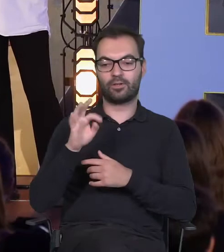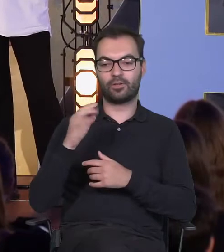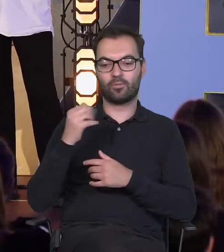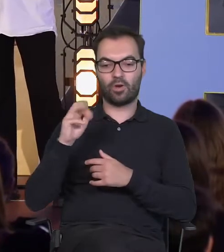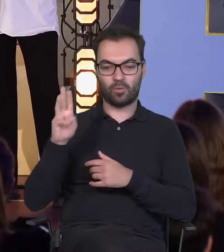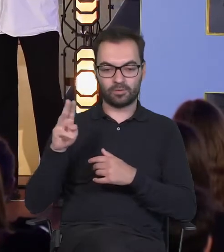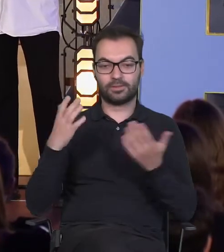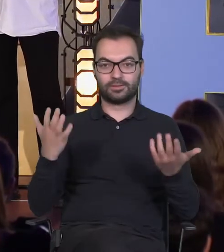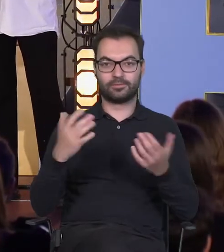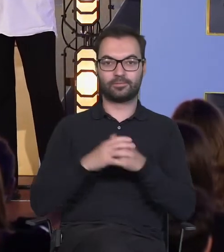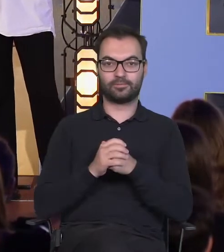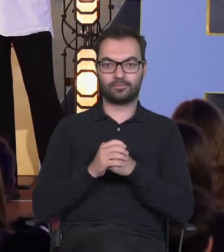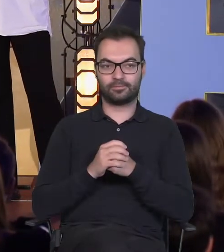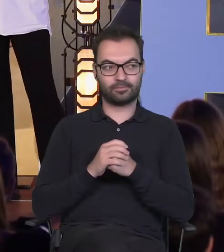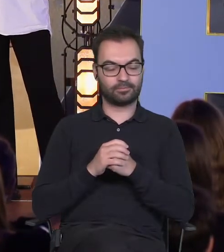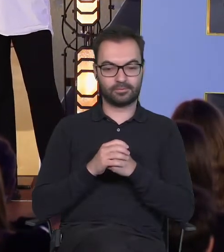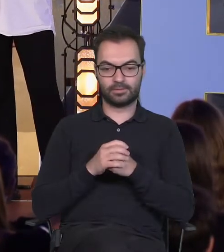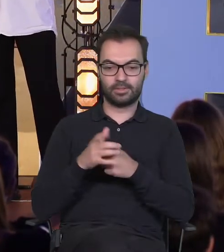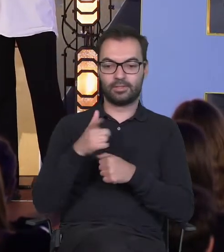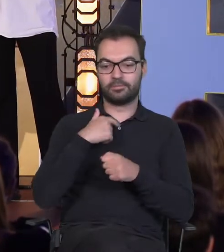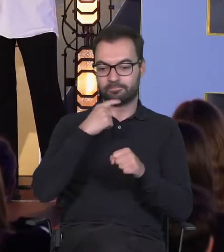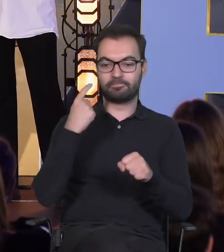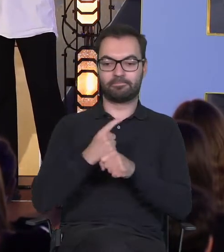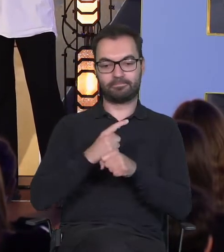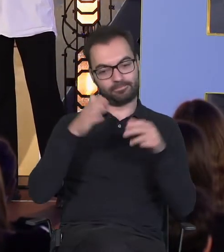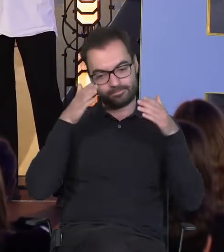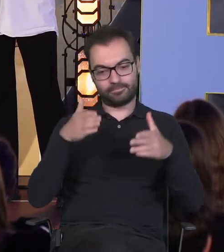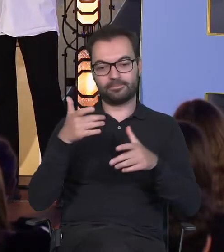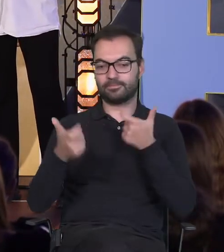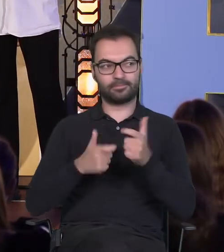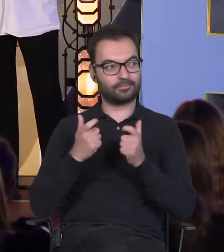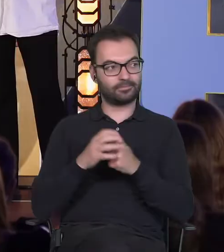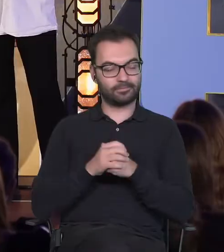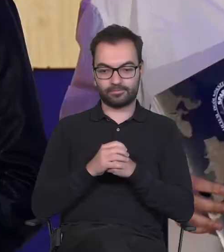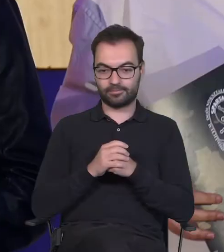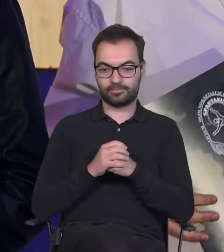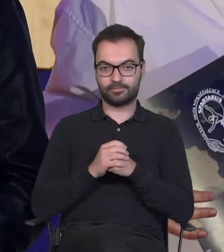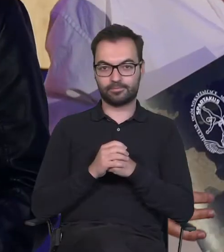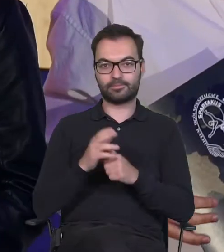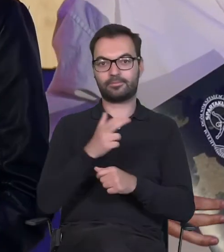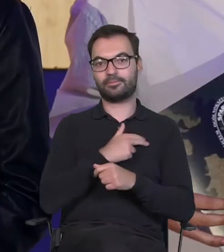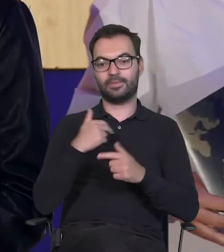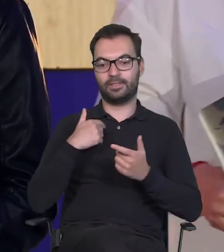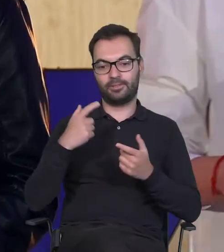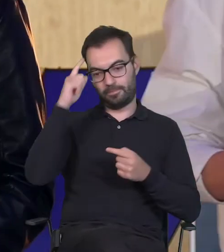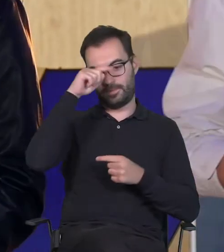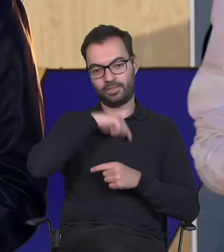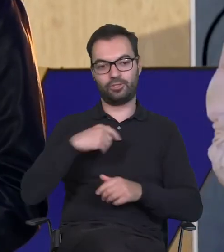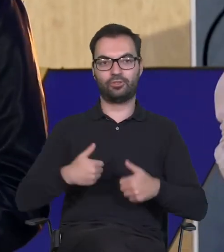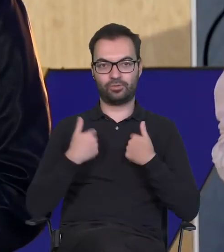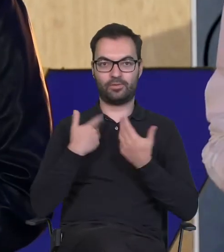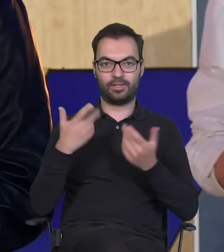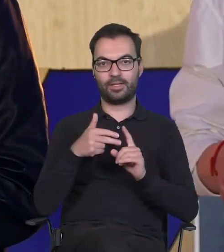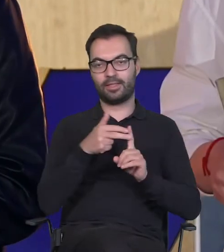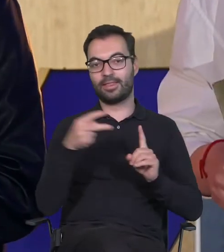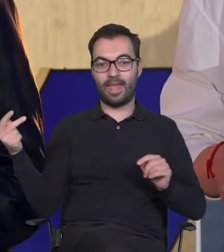Tym czym zajęliśmy się, czym postanowiliśmy się zająć jest nasze zdrowie psychiczne, czyli temat,